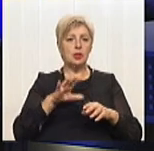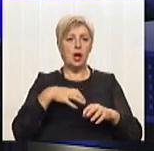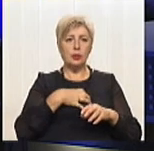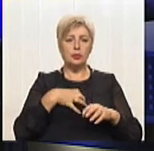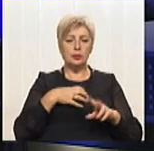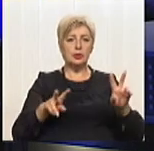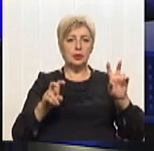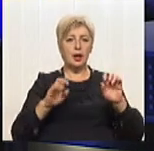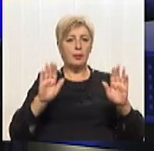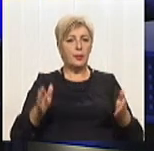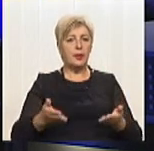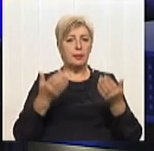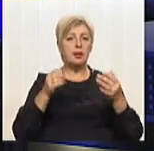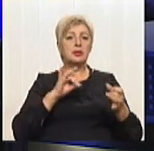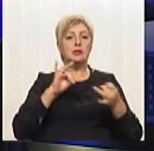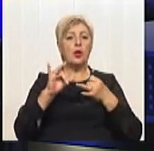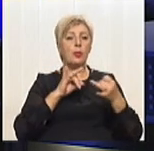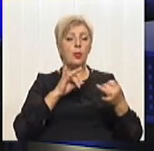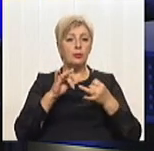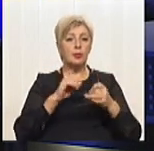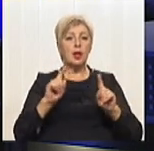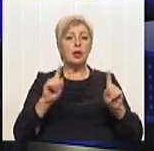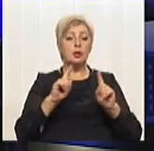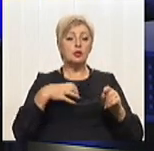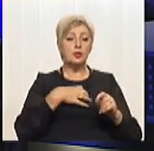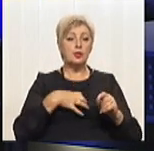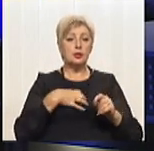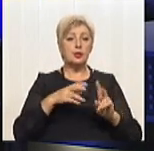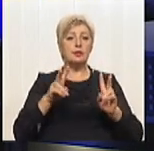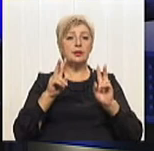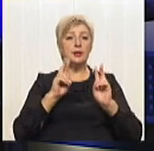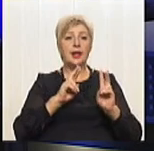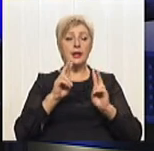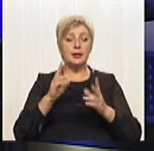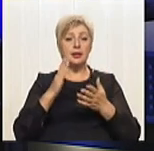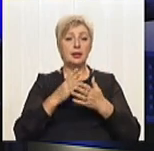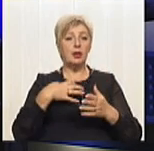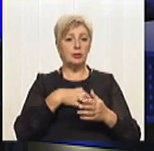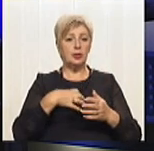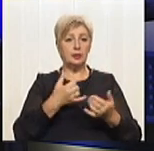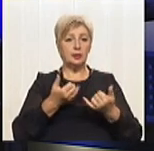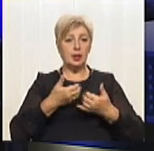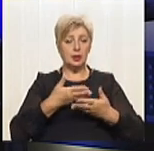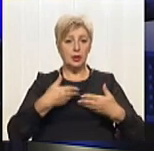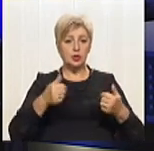там піднімалися і обговорювалися. І що важливо, які є актуальними саме для нашої області?